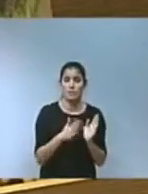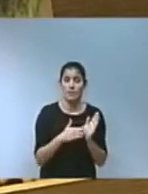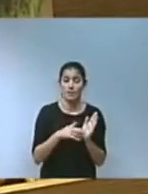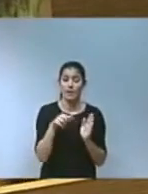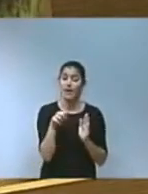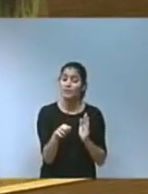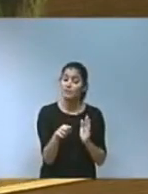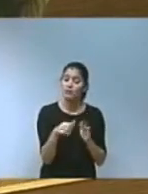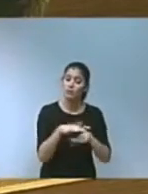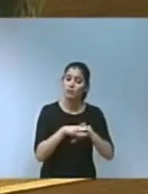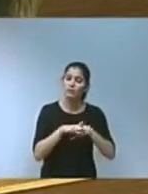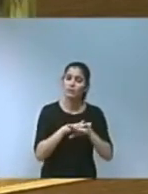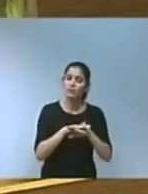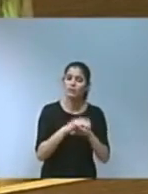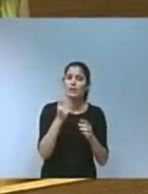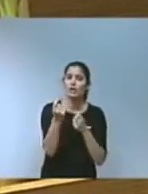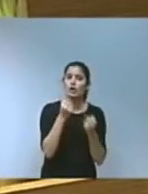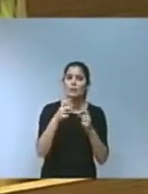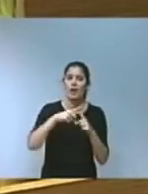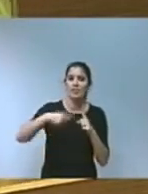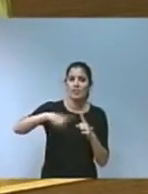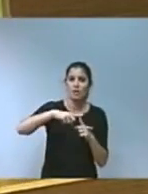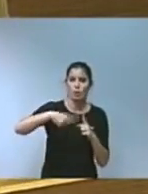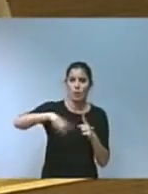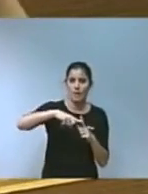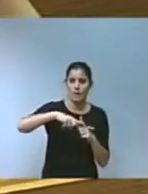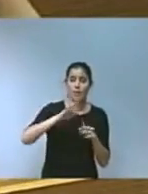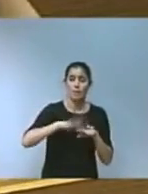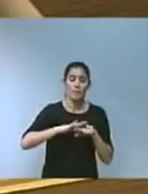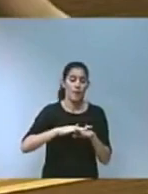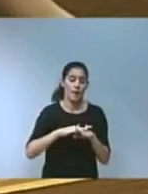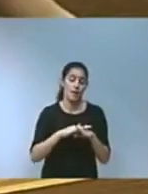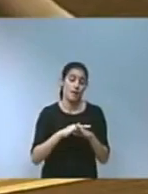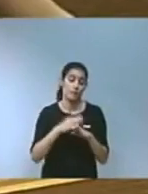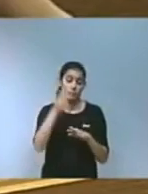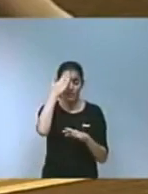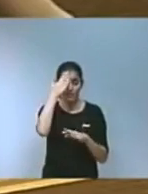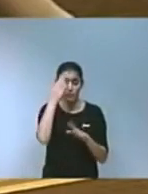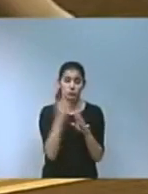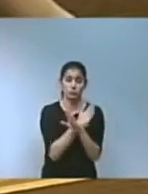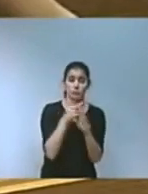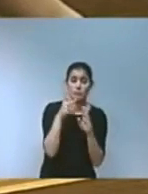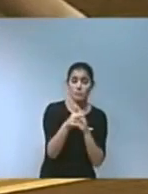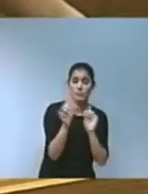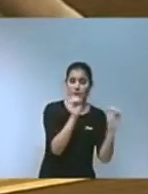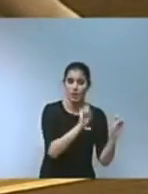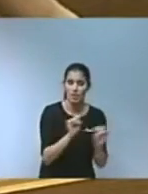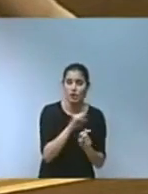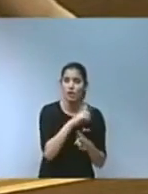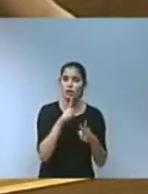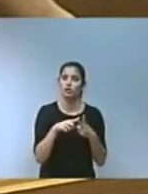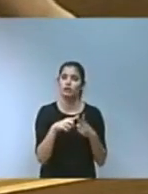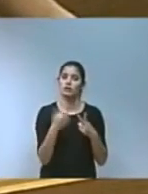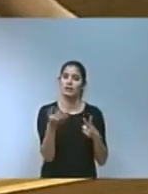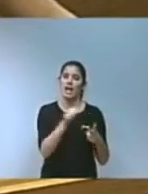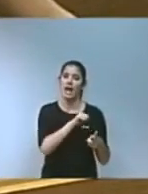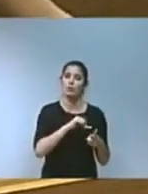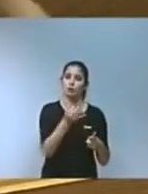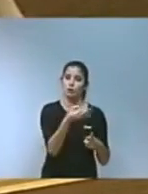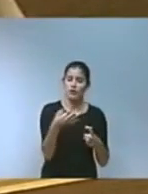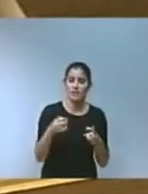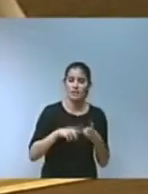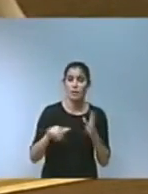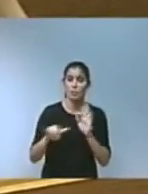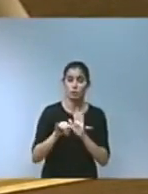'economia circular i que té a vore amb els principis de prevenció, autosuficiència, proximitat, així com la responsabilitat